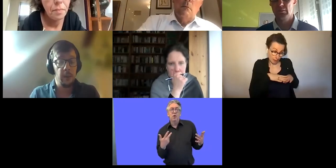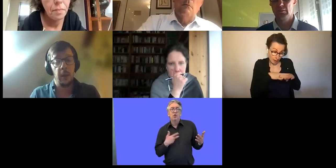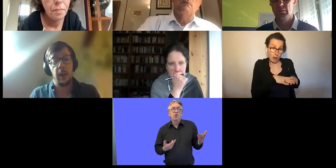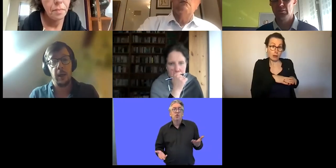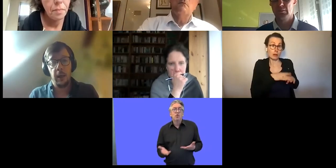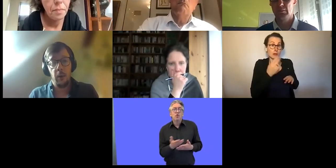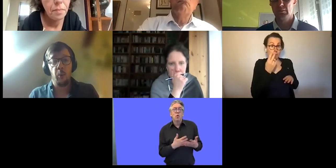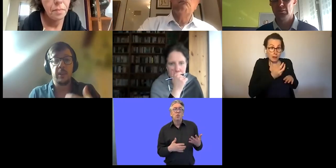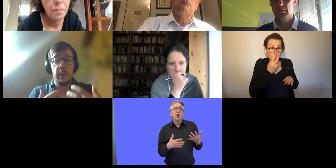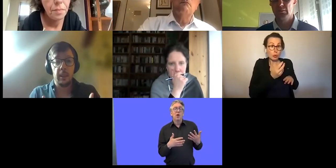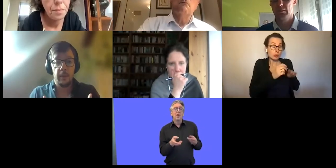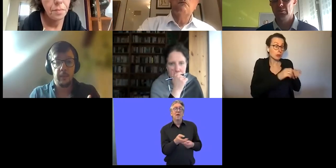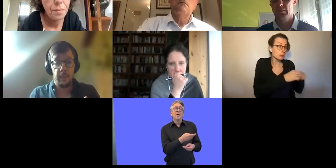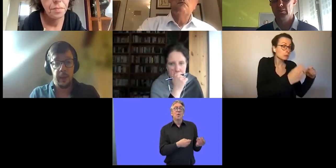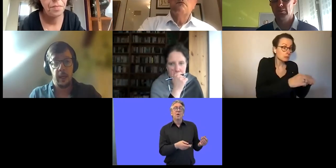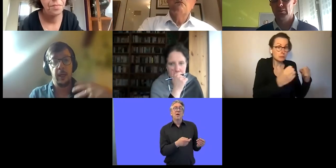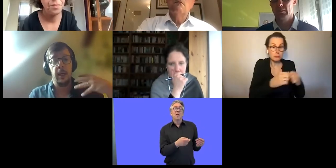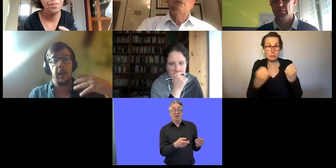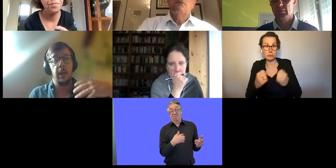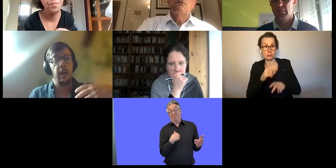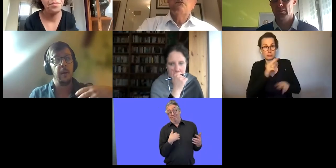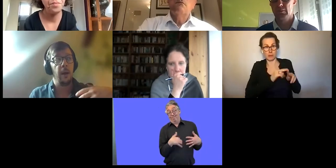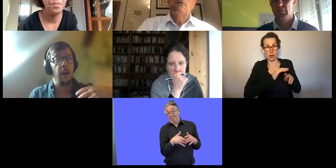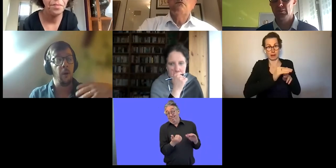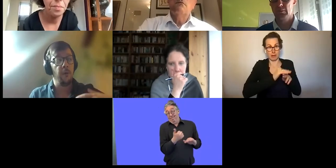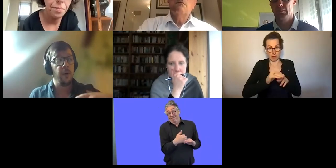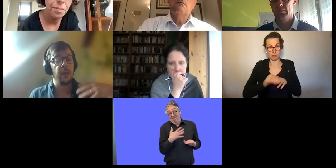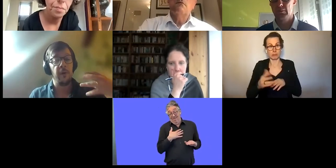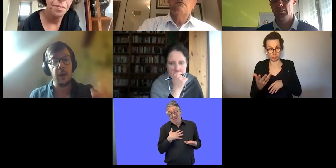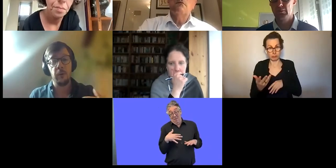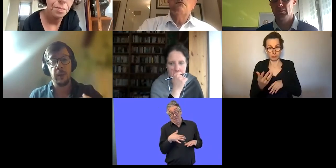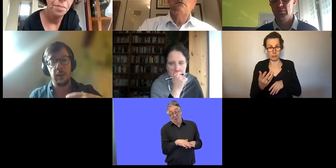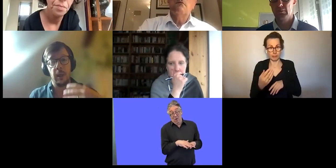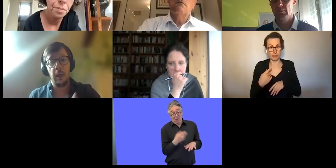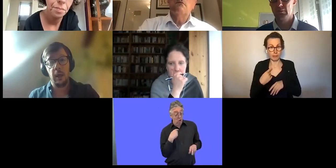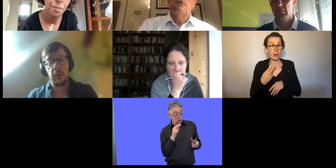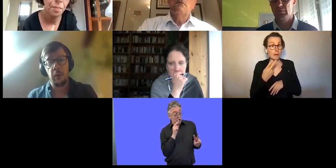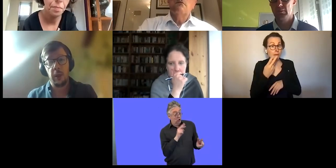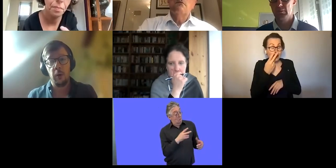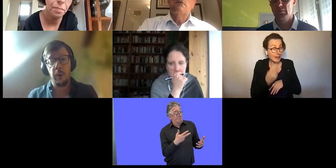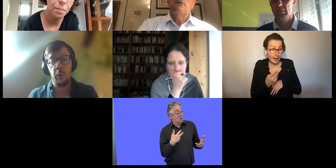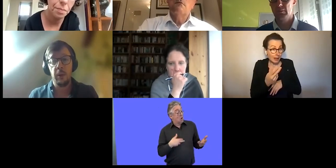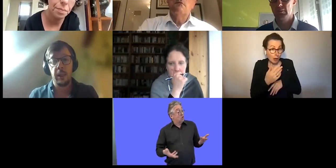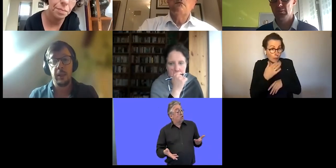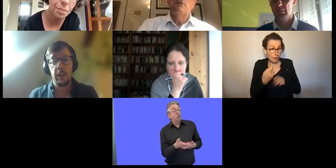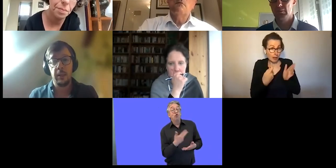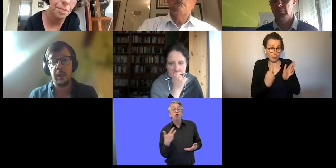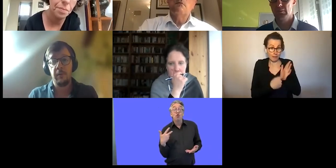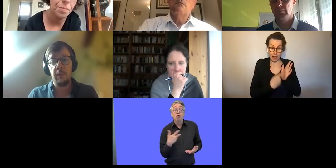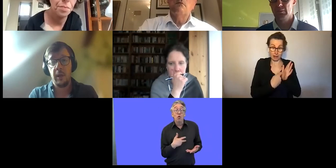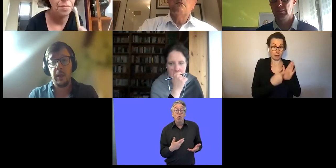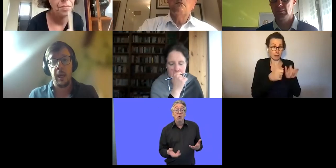Aufgabenbereich unseres Netzes. Zu diesem Zweck haben wir unser Netz ja geschaffen und wir stellen fest, dass es sehr viel